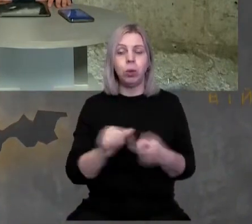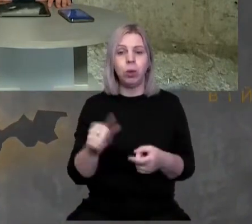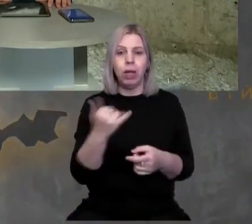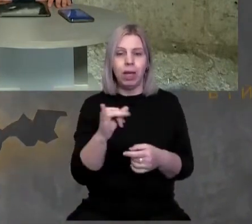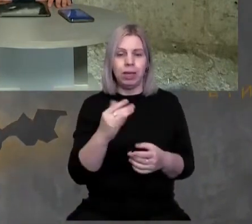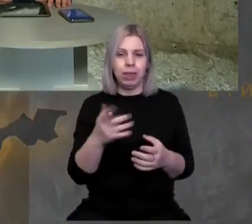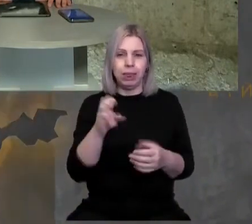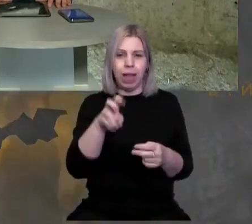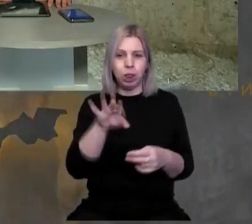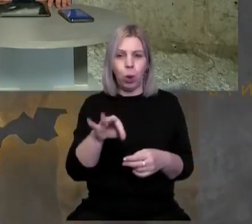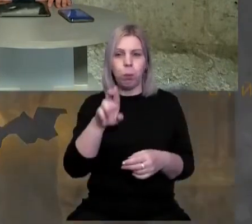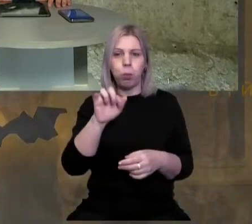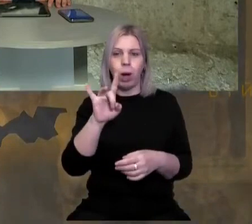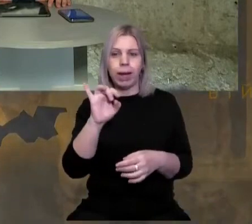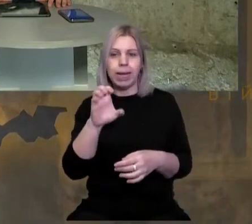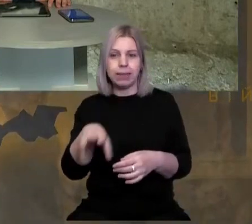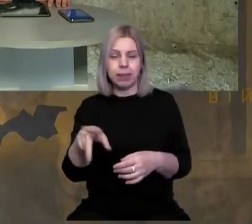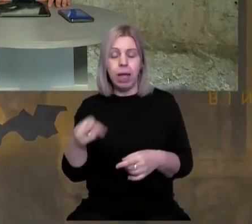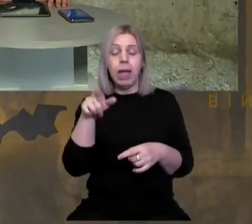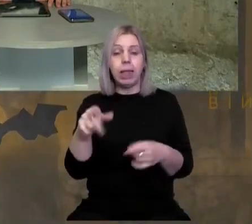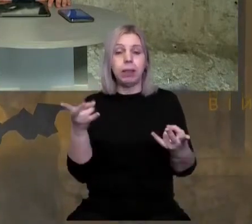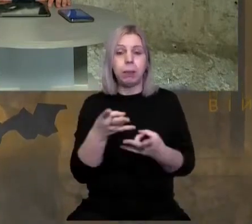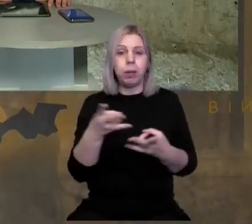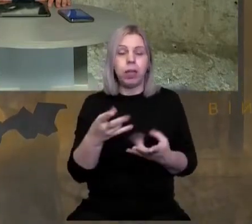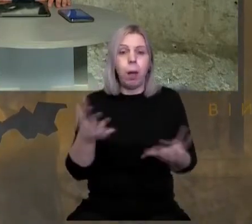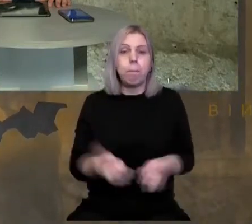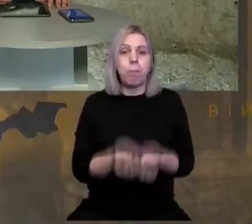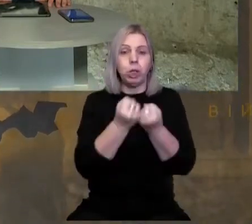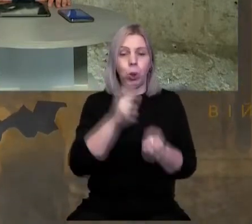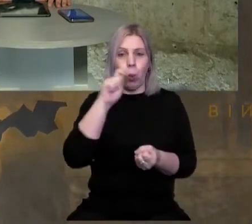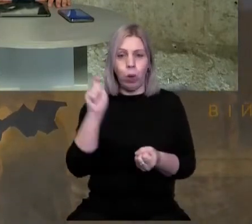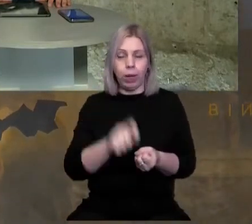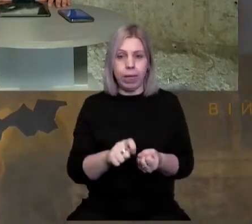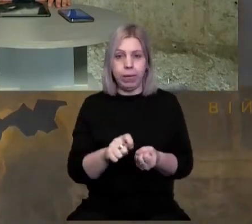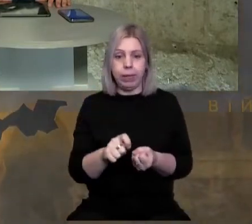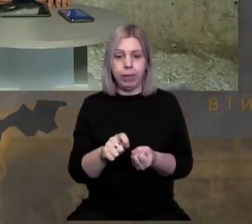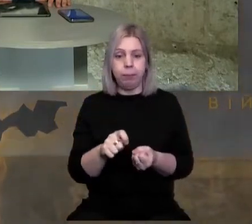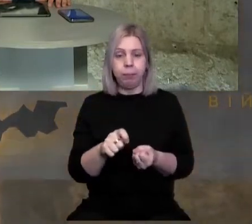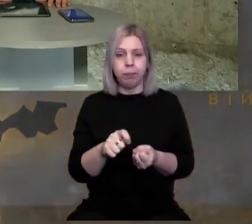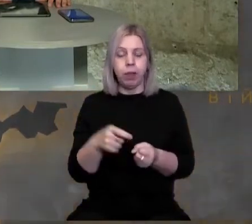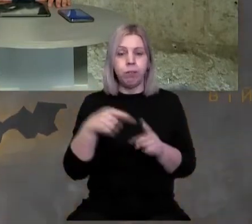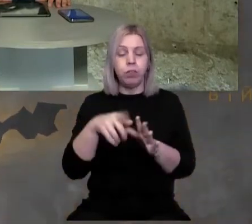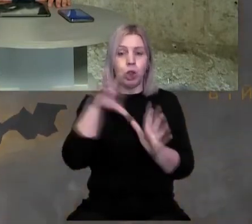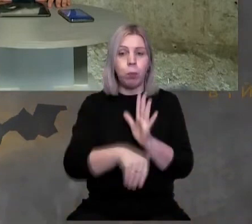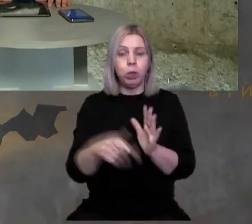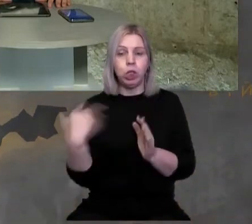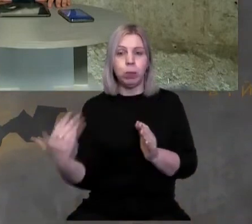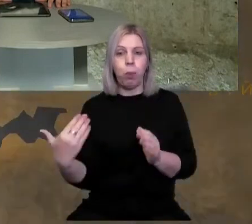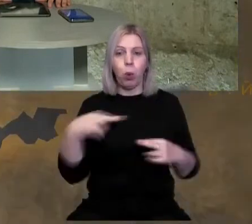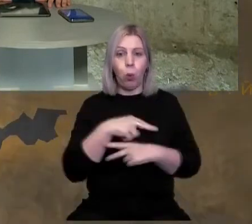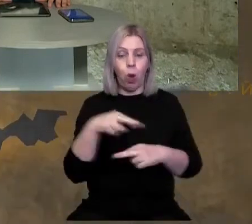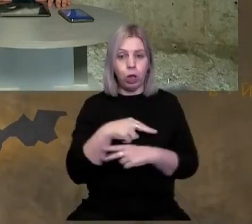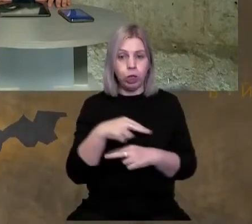самітом НАТО в Бухаресті. І там потрібна була певна підтримка Україні, в тому числі з боку